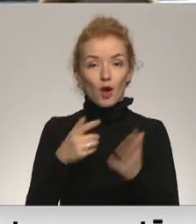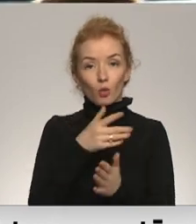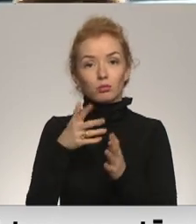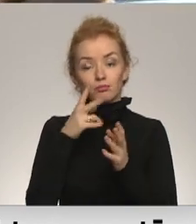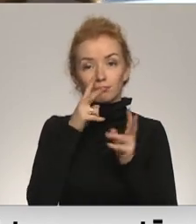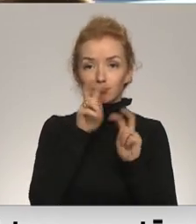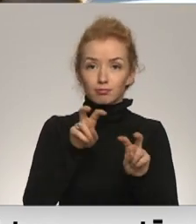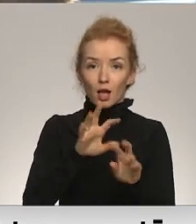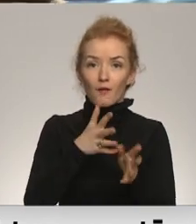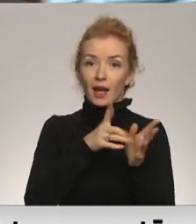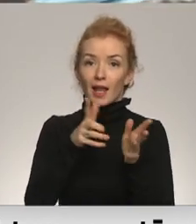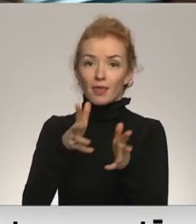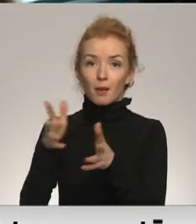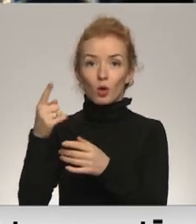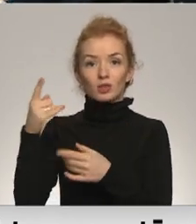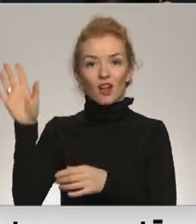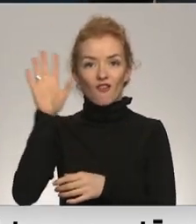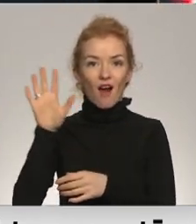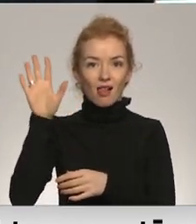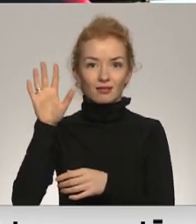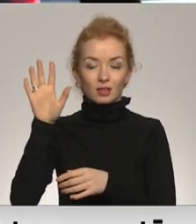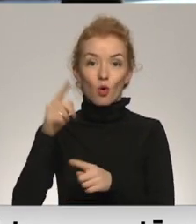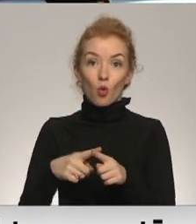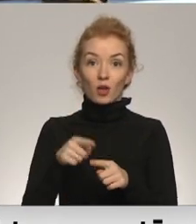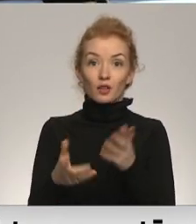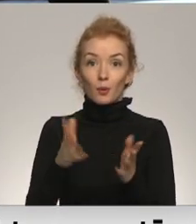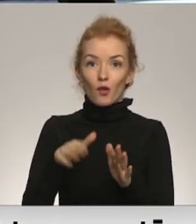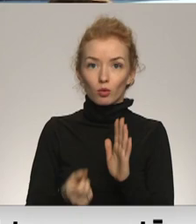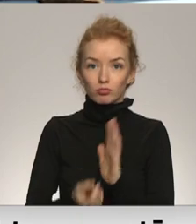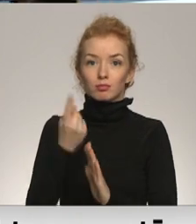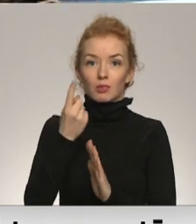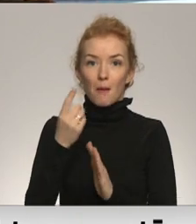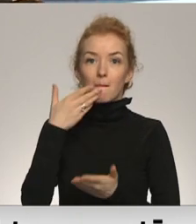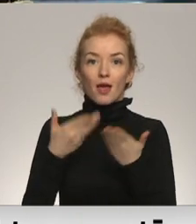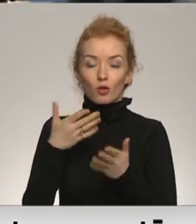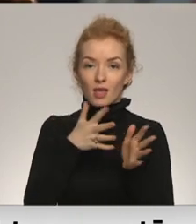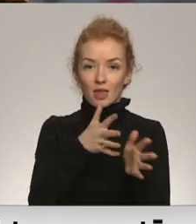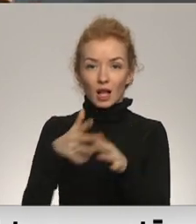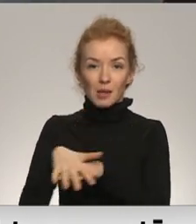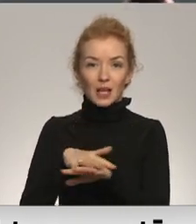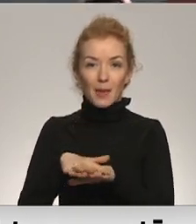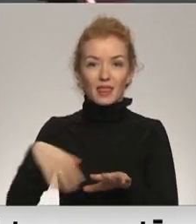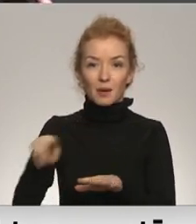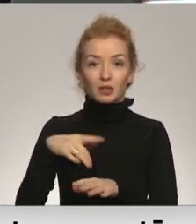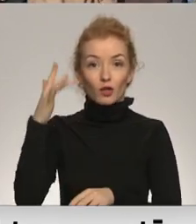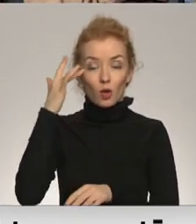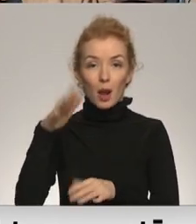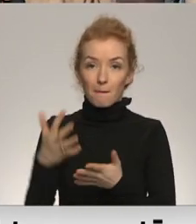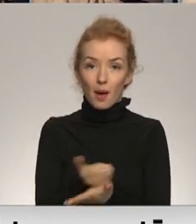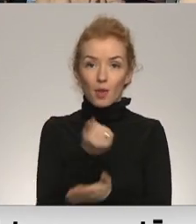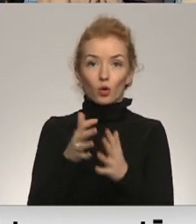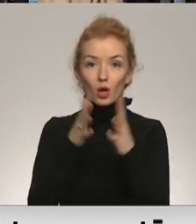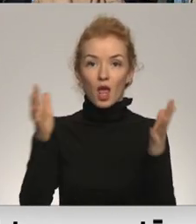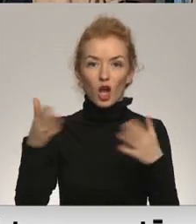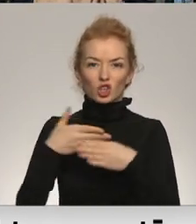ietekmēt vēlēšanu rezultātus. Zviedris pieļauja, ka tas varētu notikt, mēģinot ietekmēt sabiedrības viedokli, lai panāktu pēc iespējas